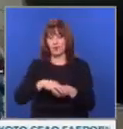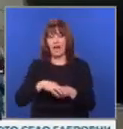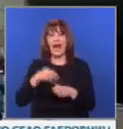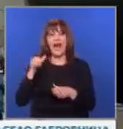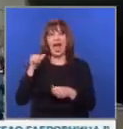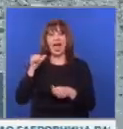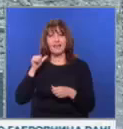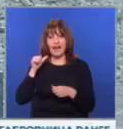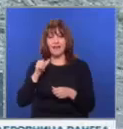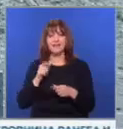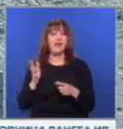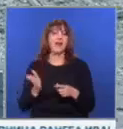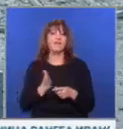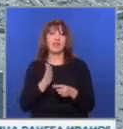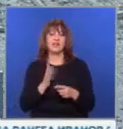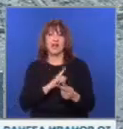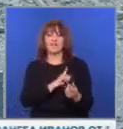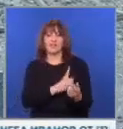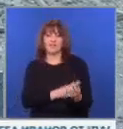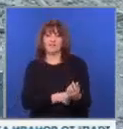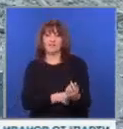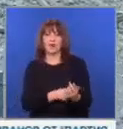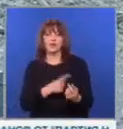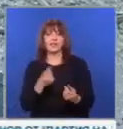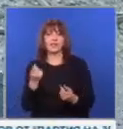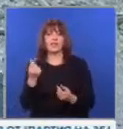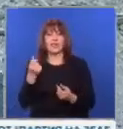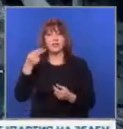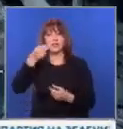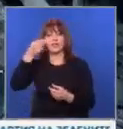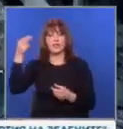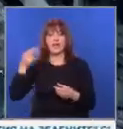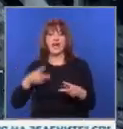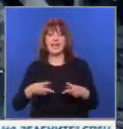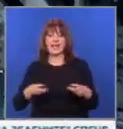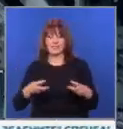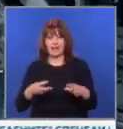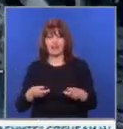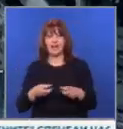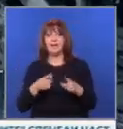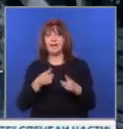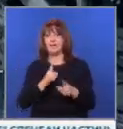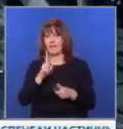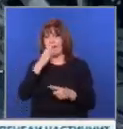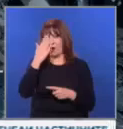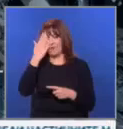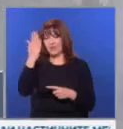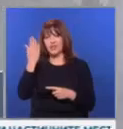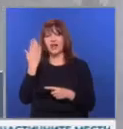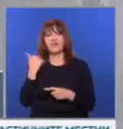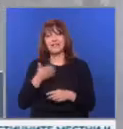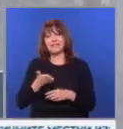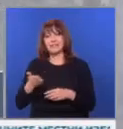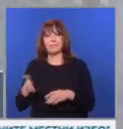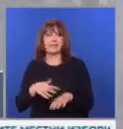Алкарт Алхасан вече е най-мощната финансова институция в Ливан. Алкарт Алхасан не зачита традиционните западни